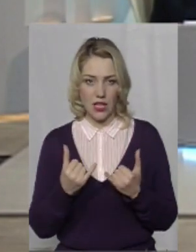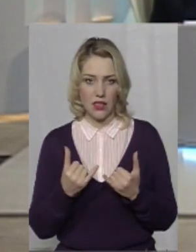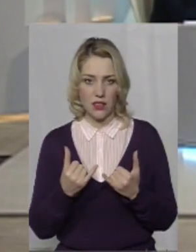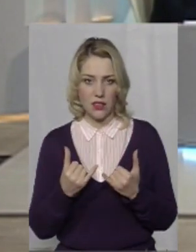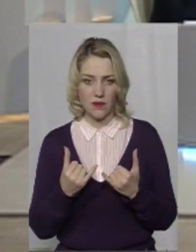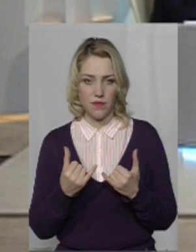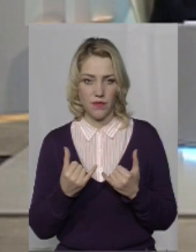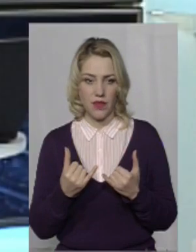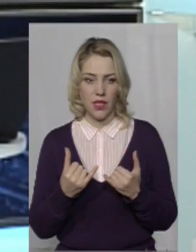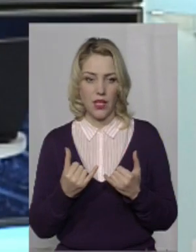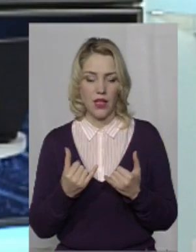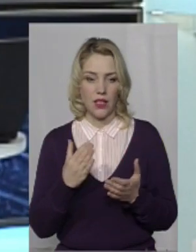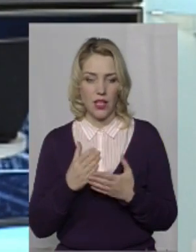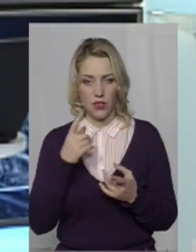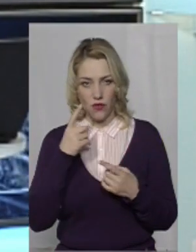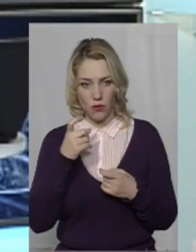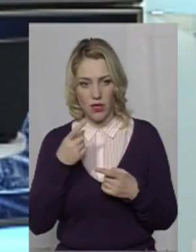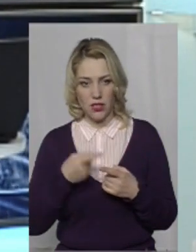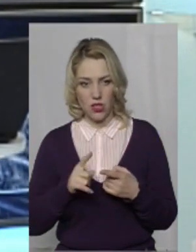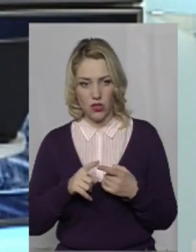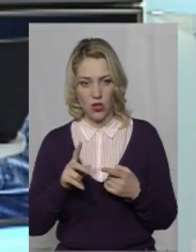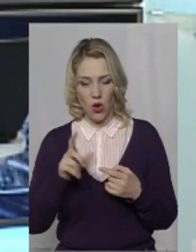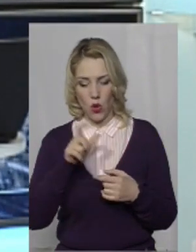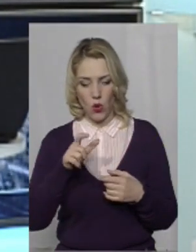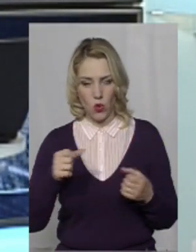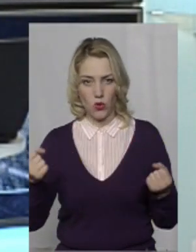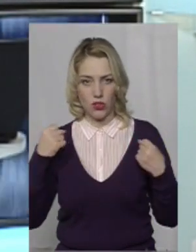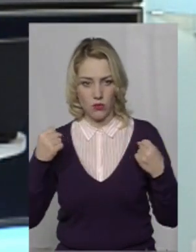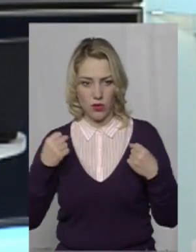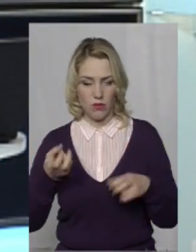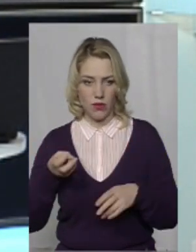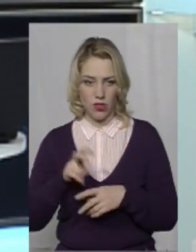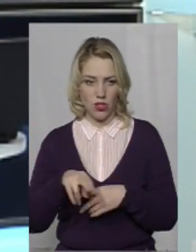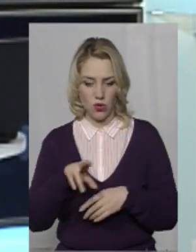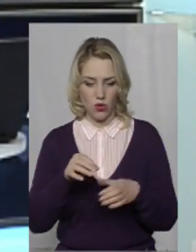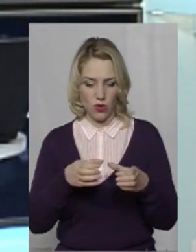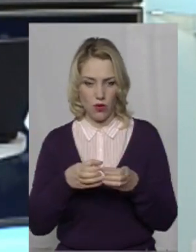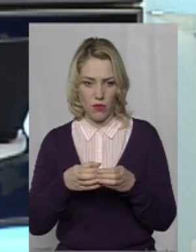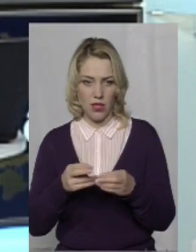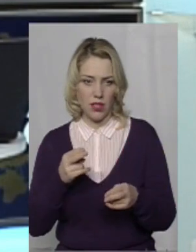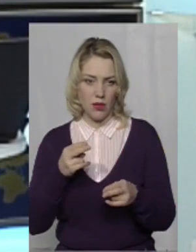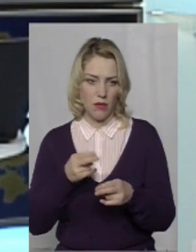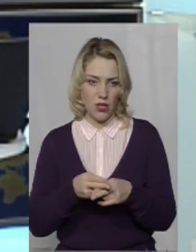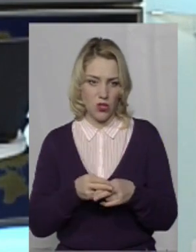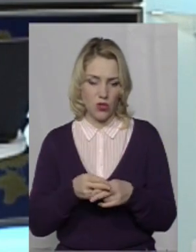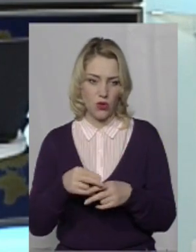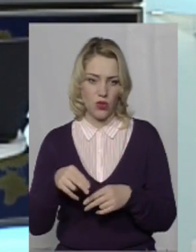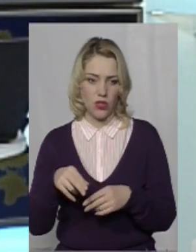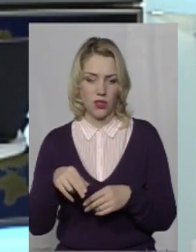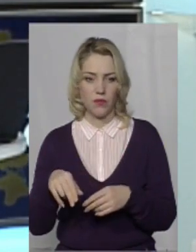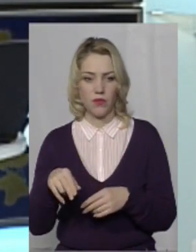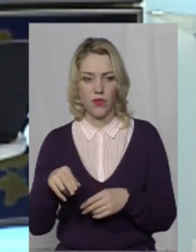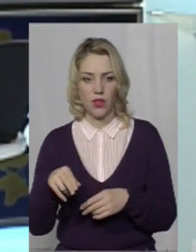існує інформація на рахунок того, що люди з противної статури приїжджають до громади і чинять перешкоди стосовно переходу до